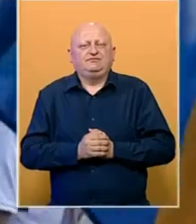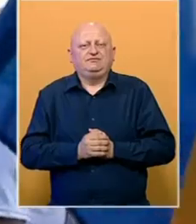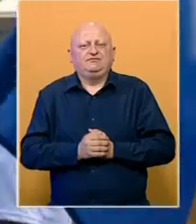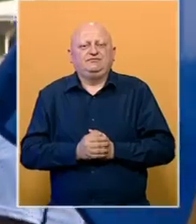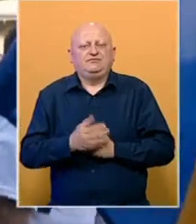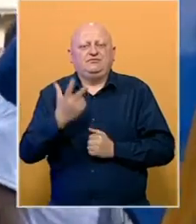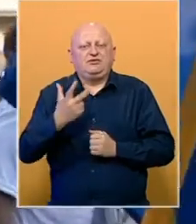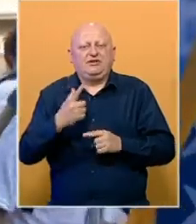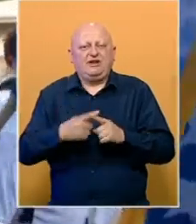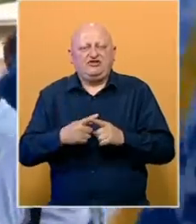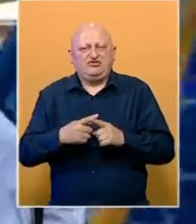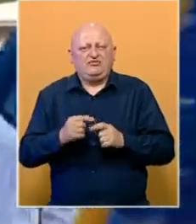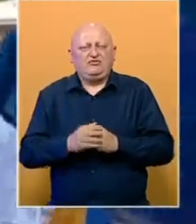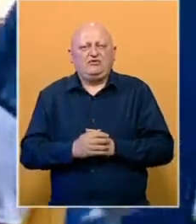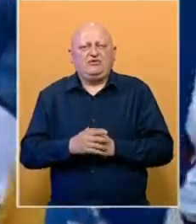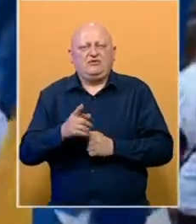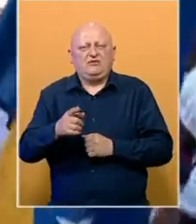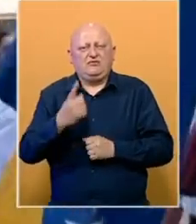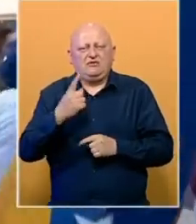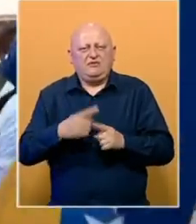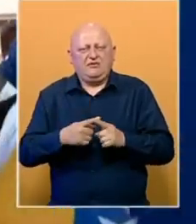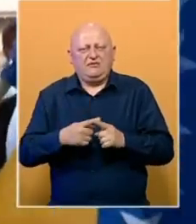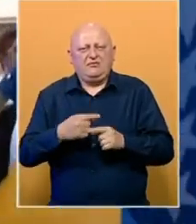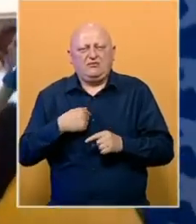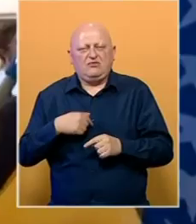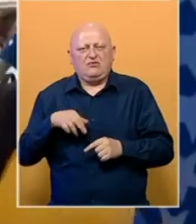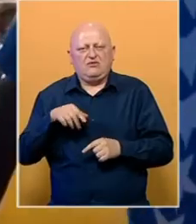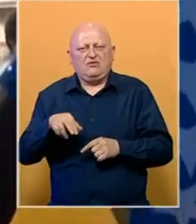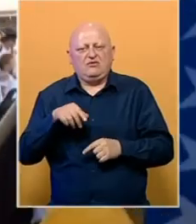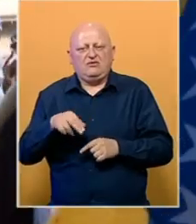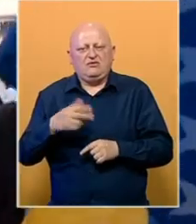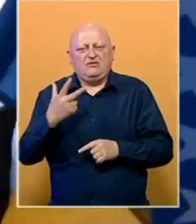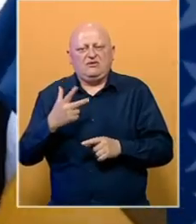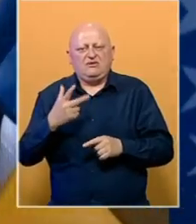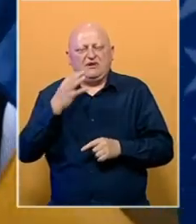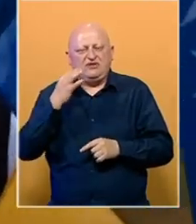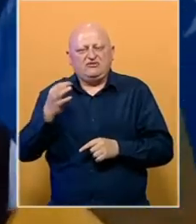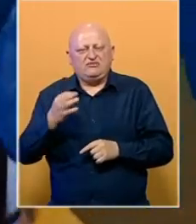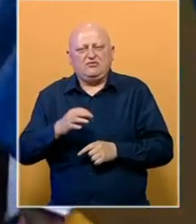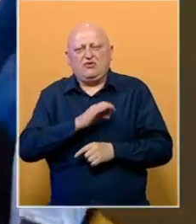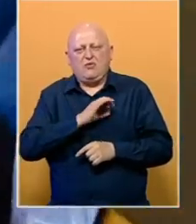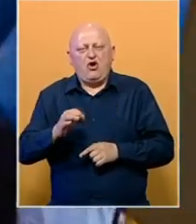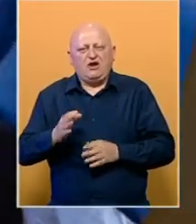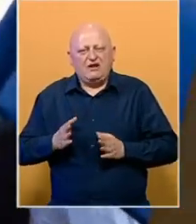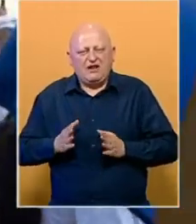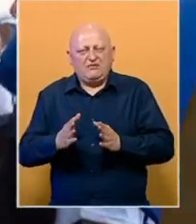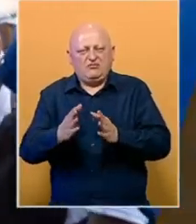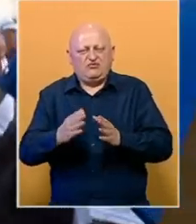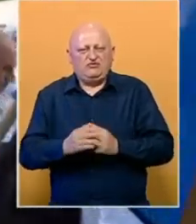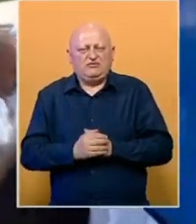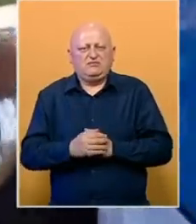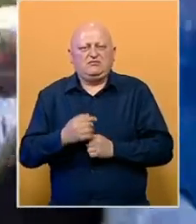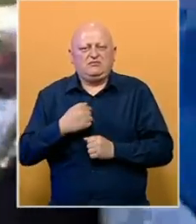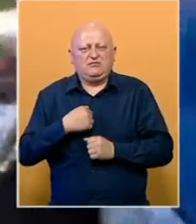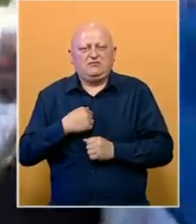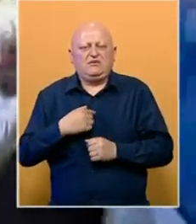Treći put, s tim što mi je prvi put da sam išao toj treći dan tom originalnom rutom, jako